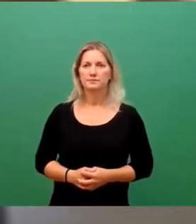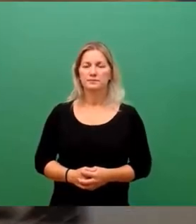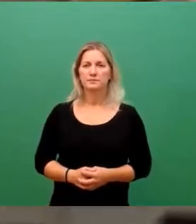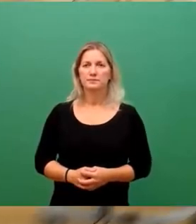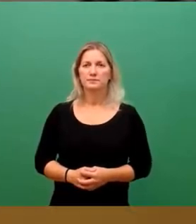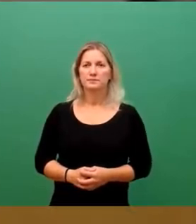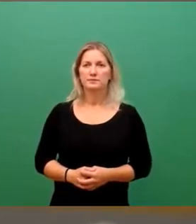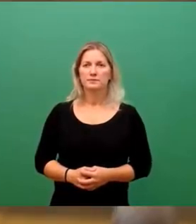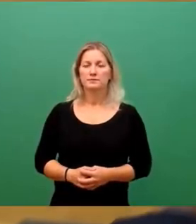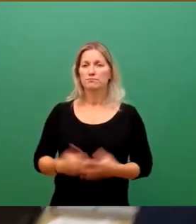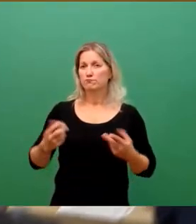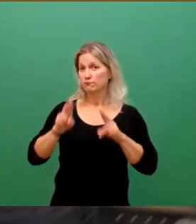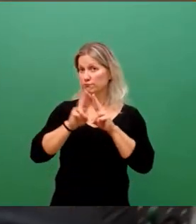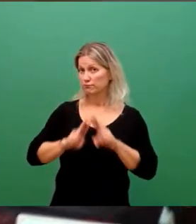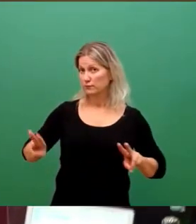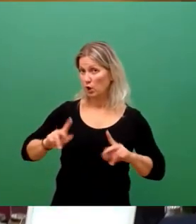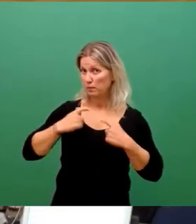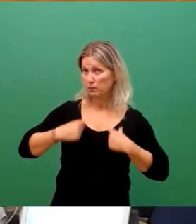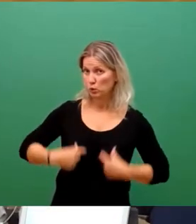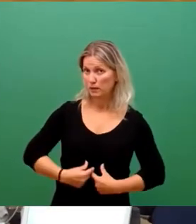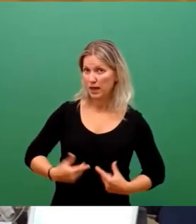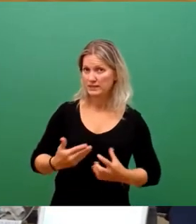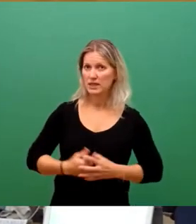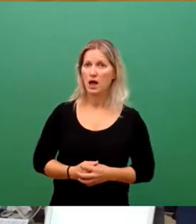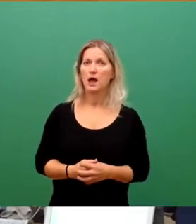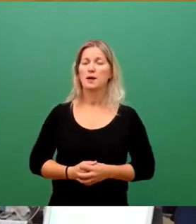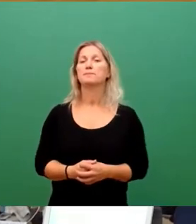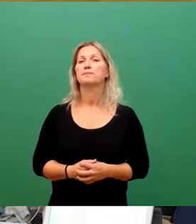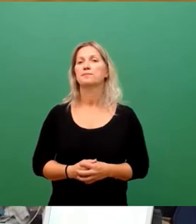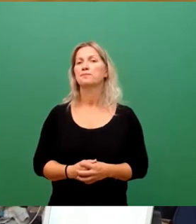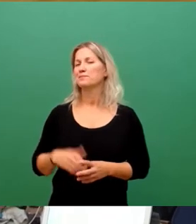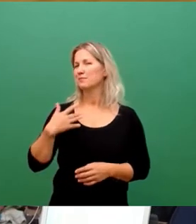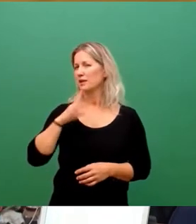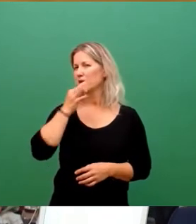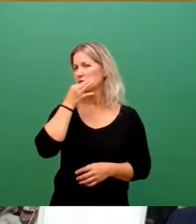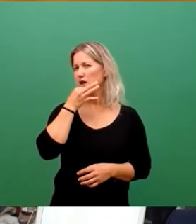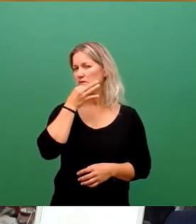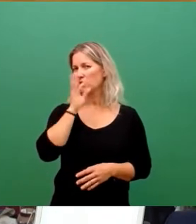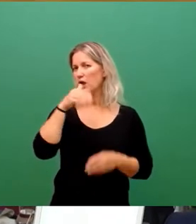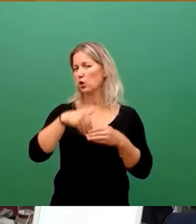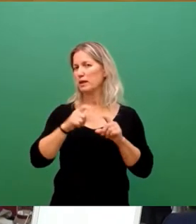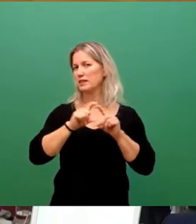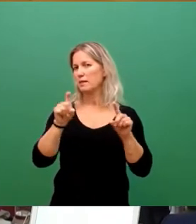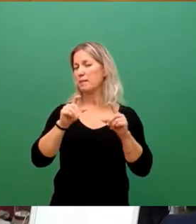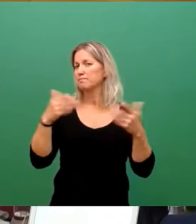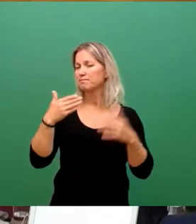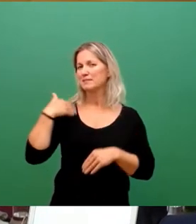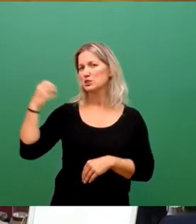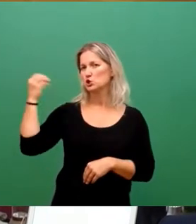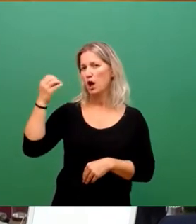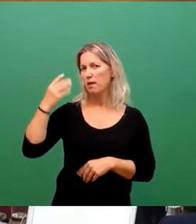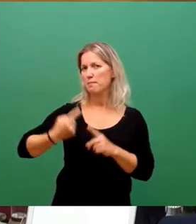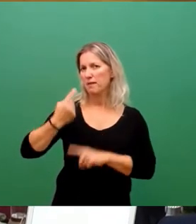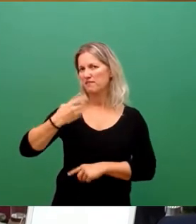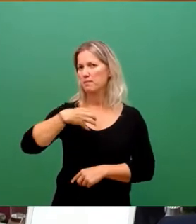Sehr geehrter Herr Oberbürgermeister, bei unseren Fragen geht es um das Problem, was über den Sommer entstanden ist bei